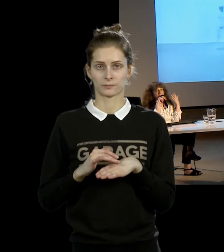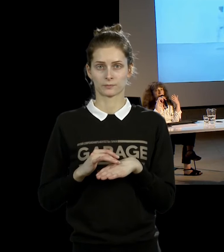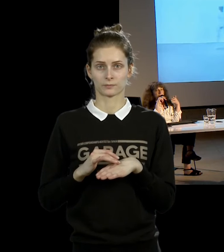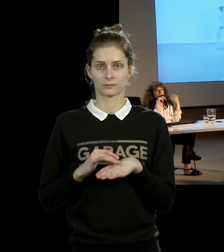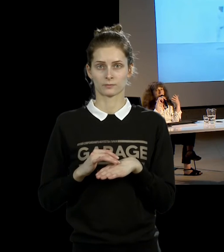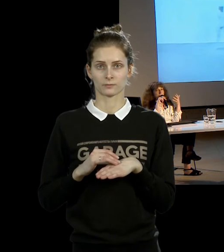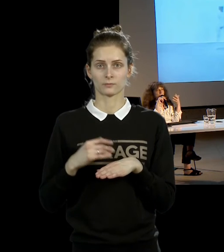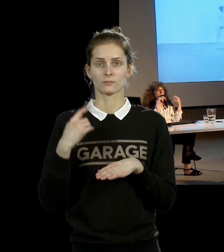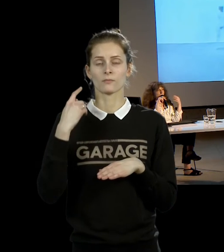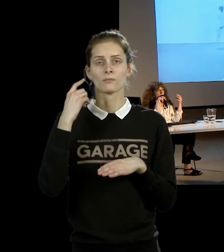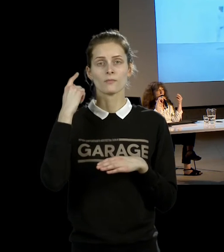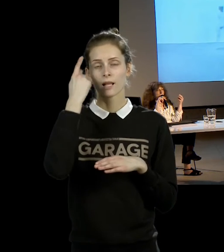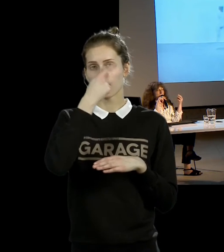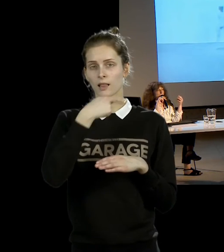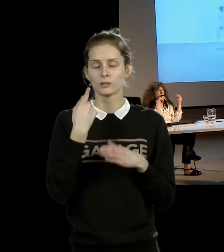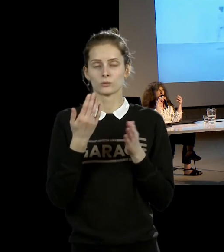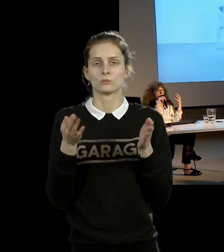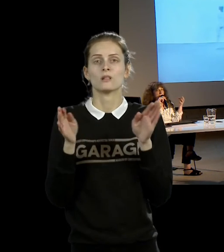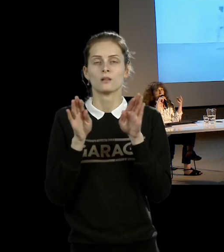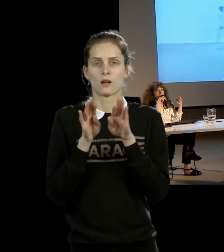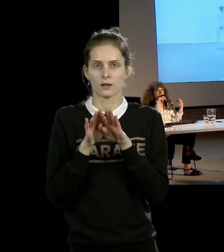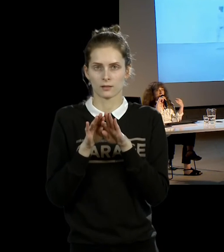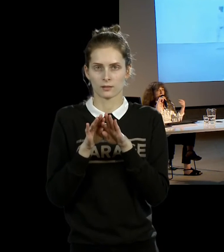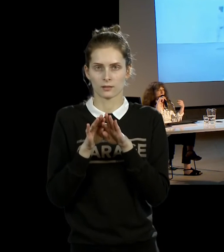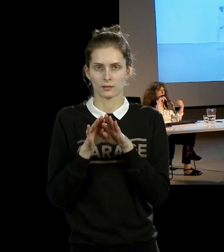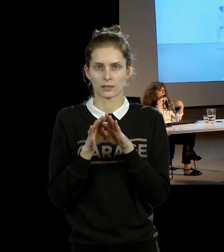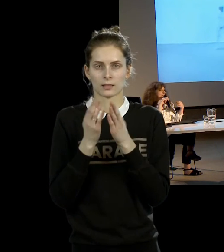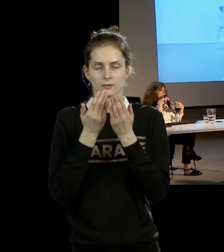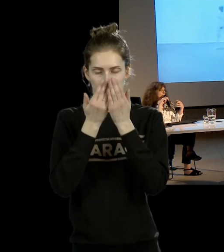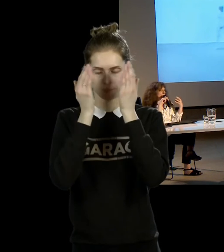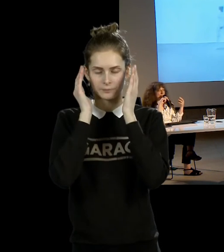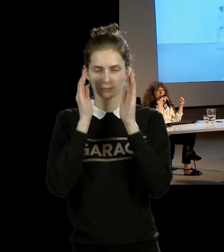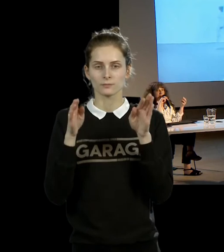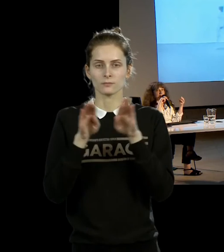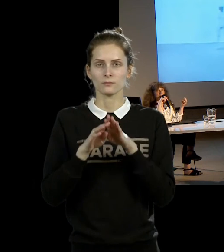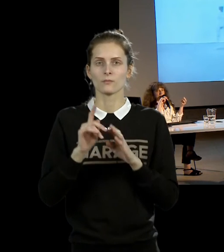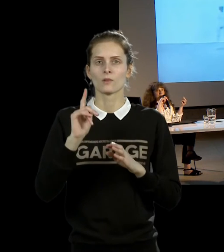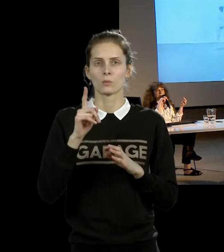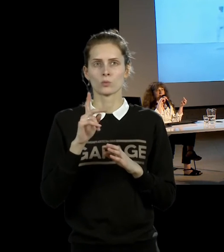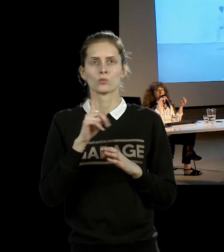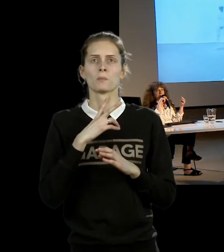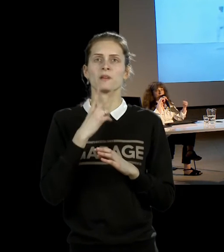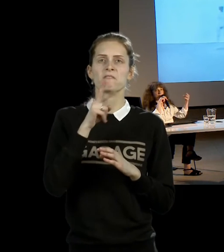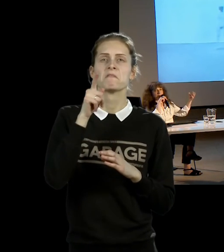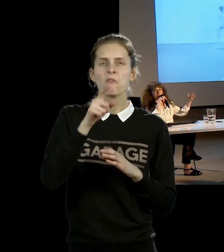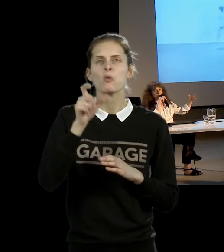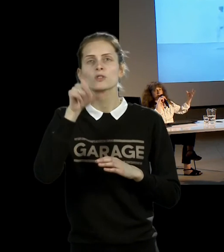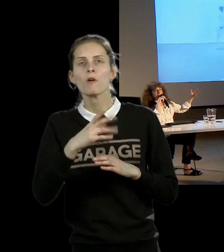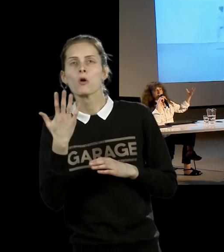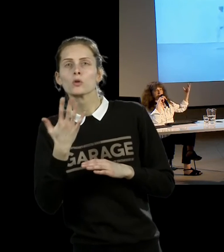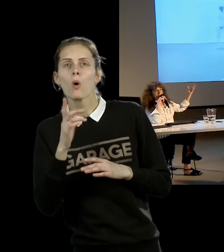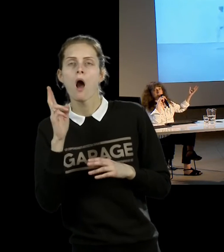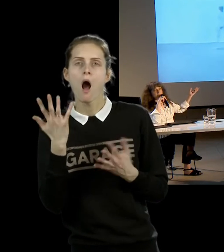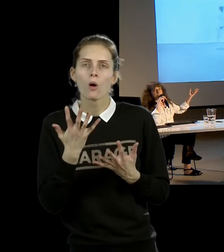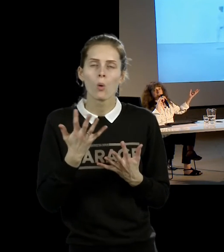головой, с закрытым лицом так, она воспринималась не как некий конкретный человек, а просто как некая